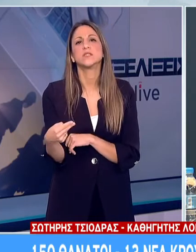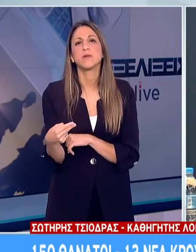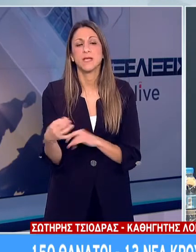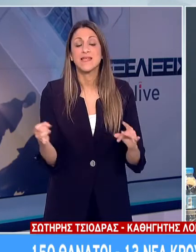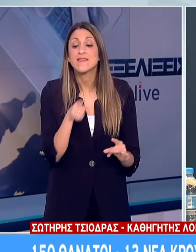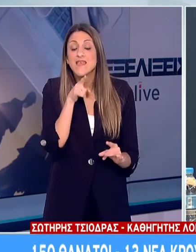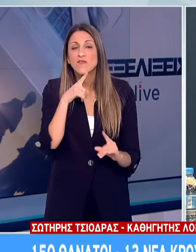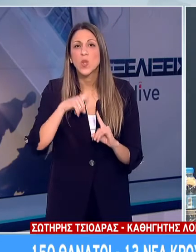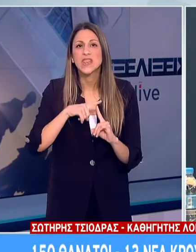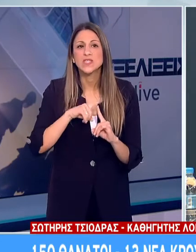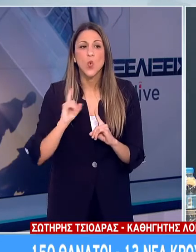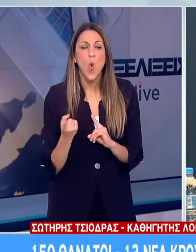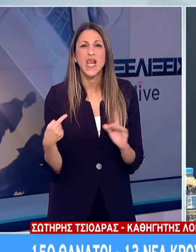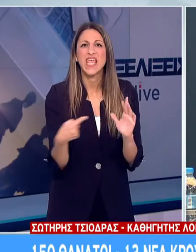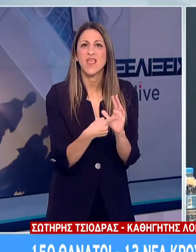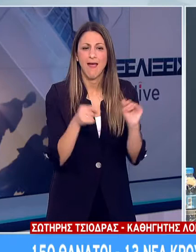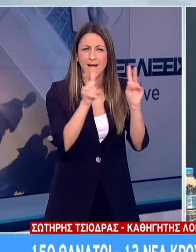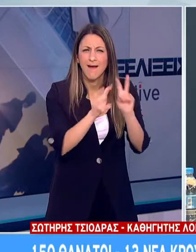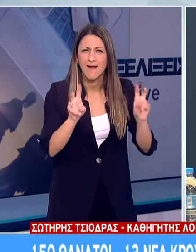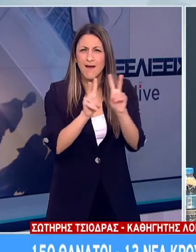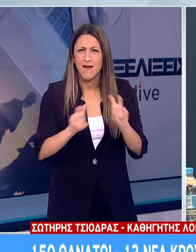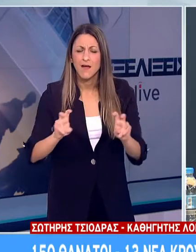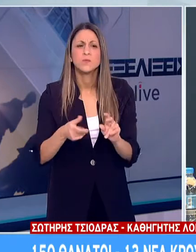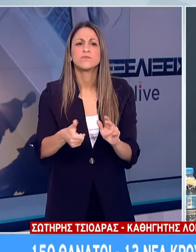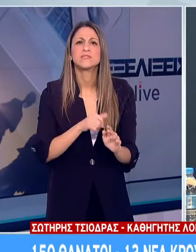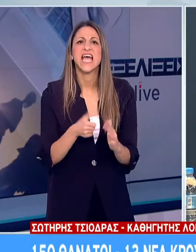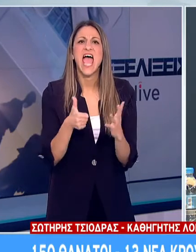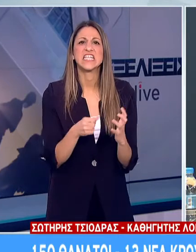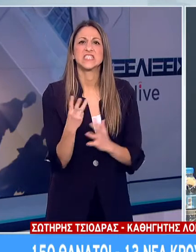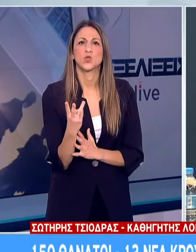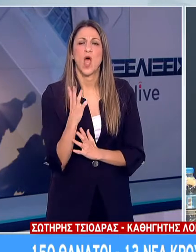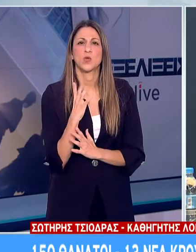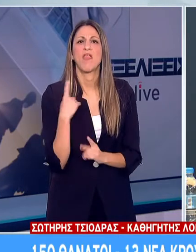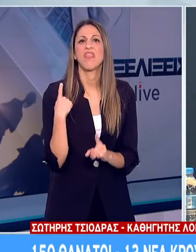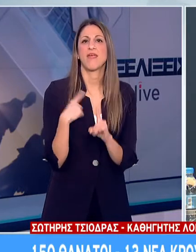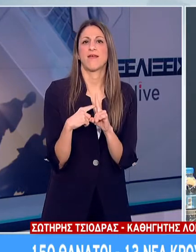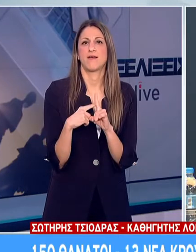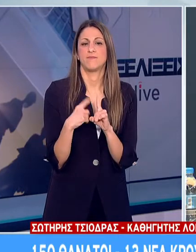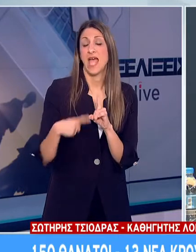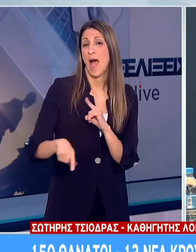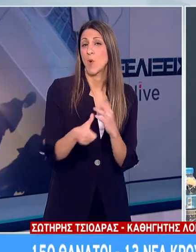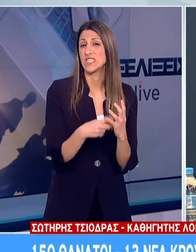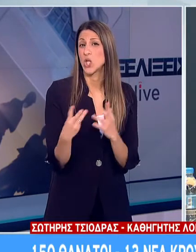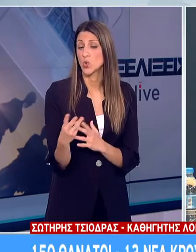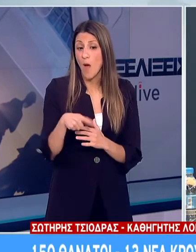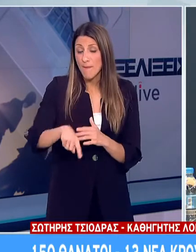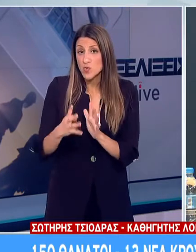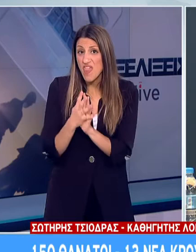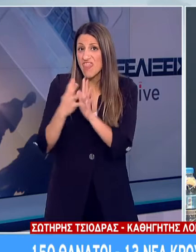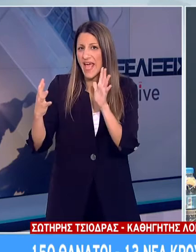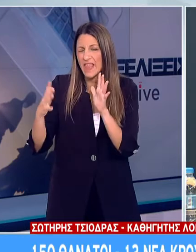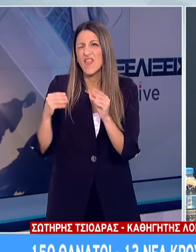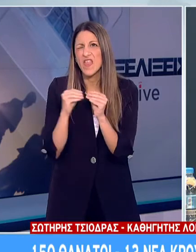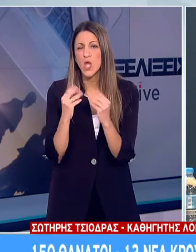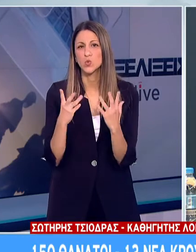κάναμε αυτό το τέστα και στους χίλιους, θα βρίσκαμε περίπου 68 θετικούς. Σε αυτούς τους 68 θετικούς, οι 19, δηλαδή το